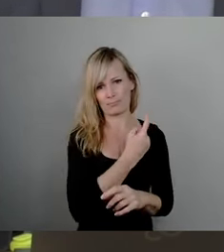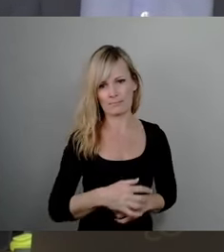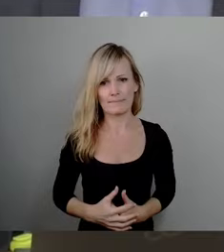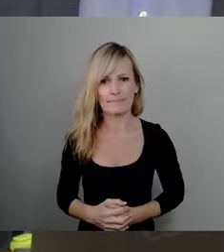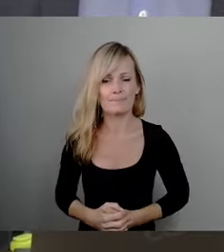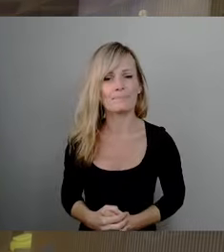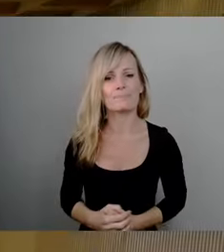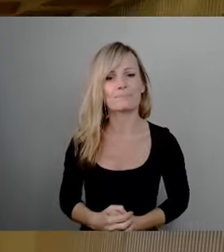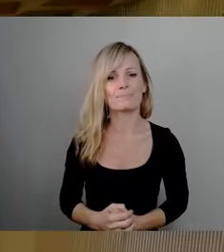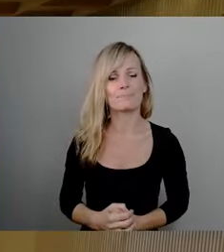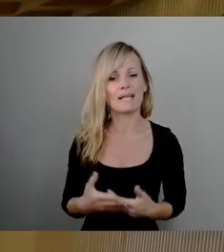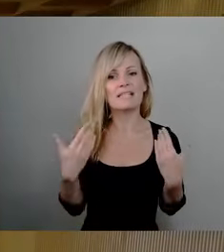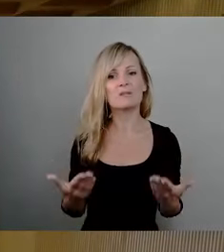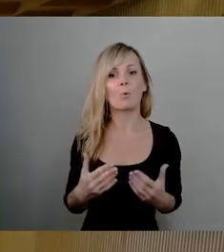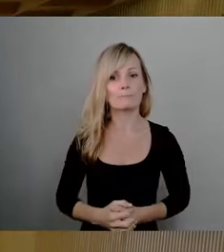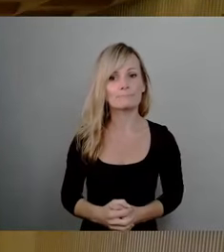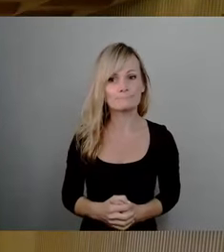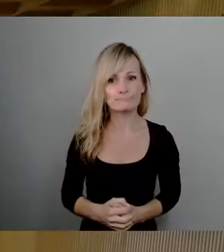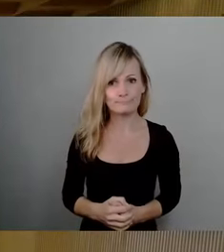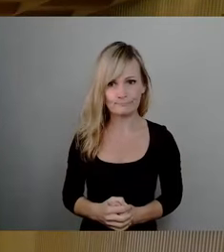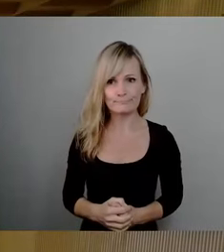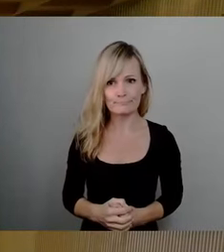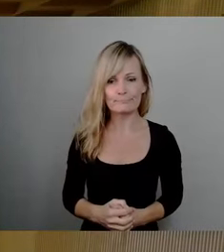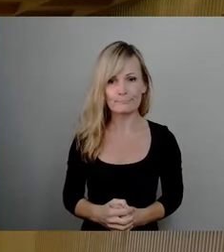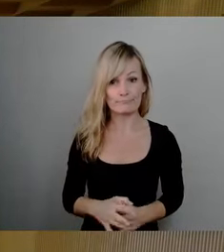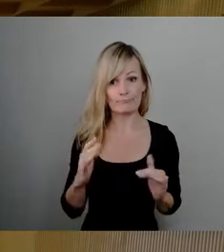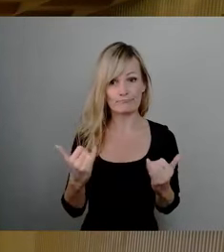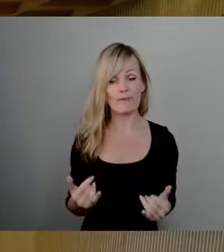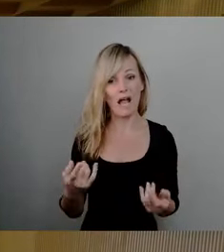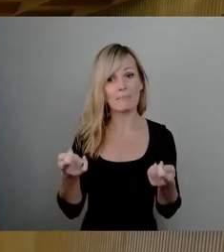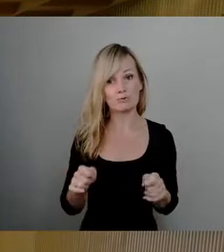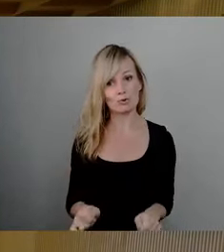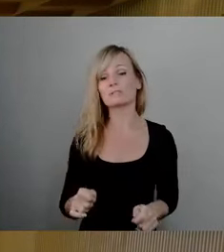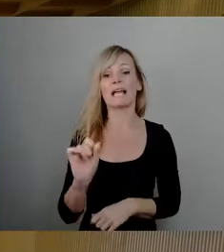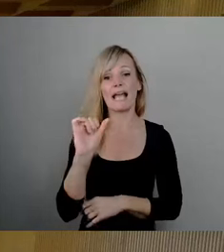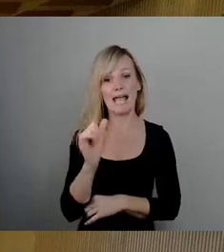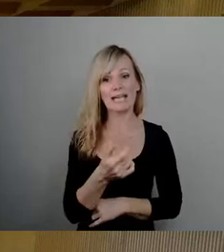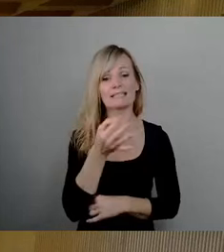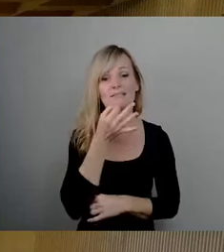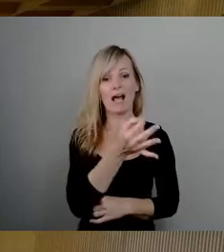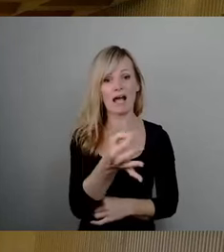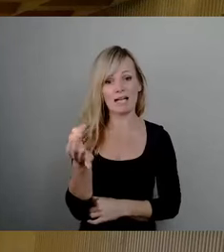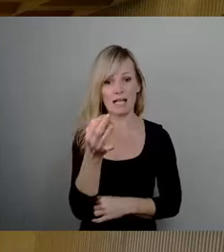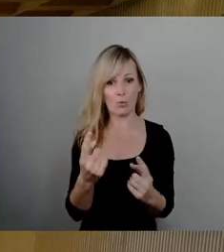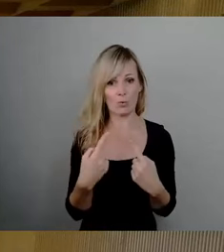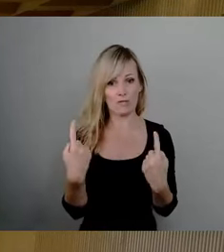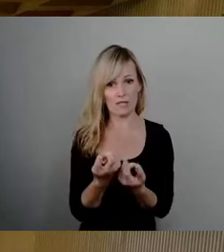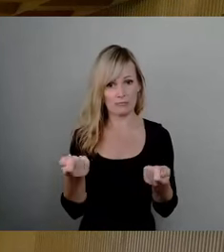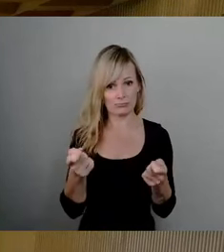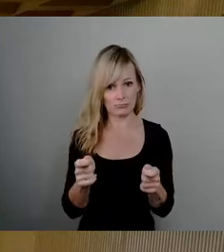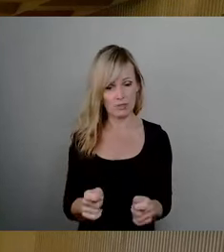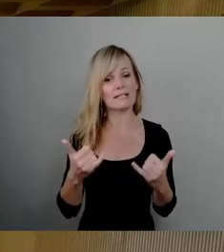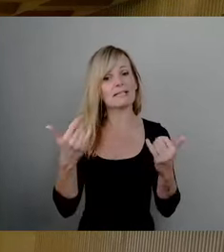So, dann kommen wir zum Abschluss der ersten Fragerunde zu den Fraktionslosen.